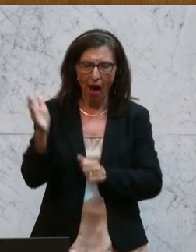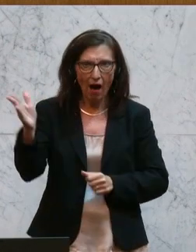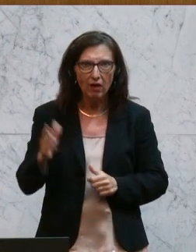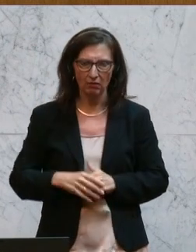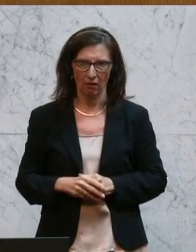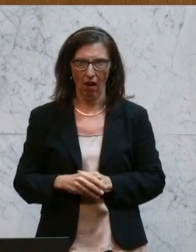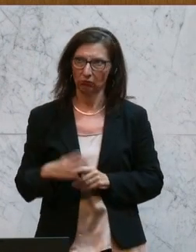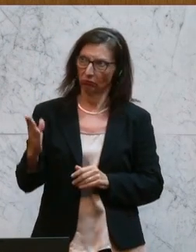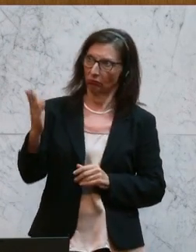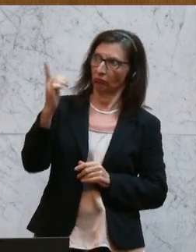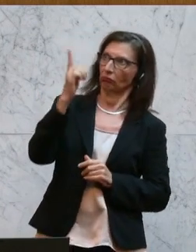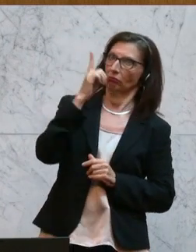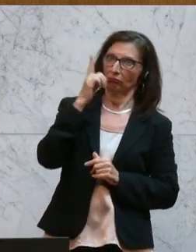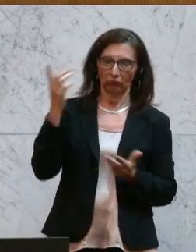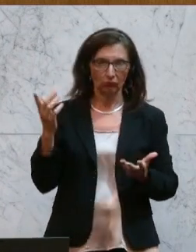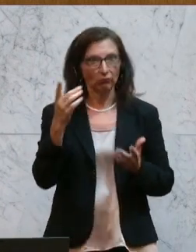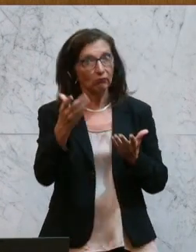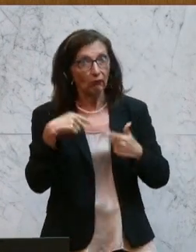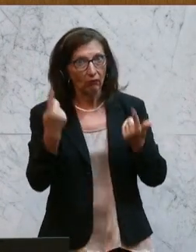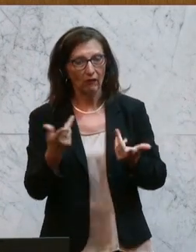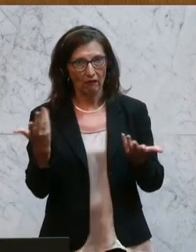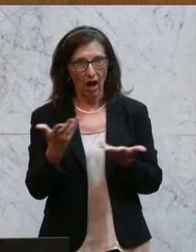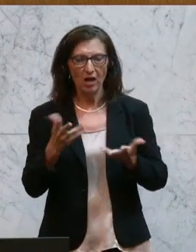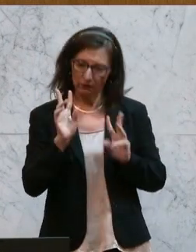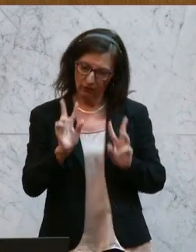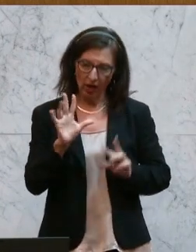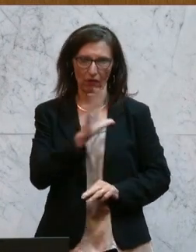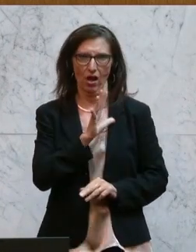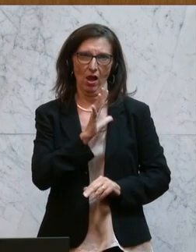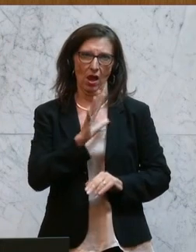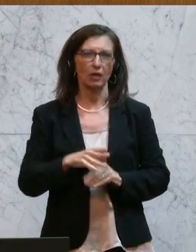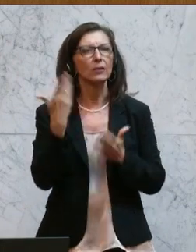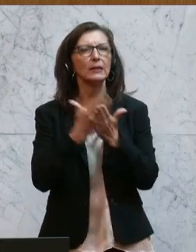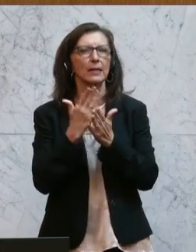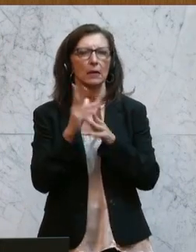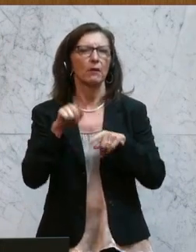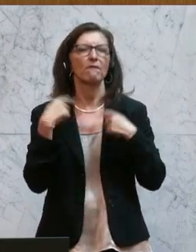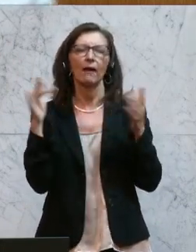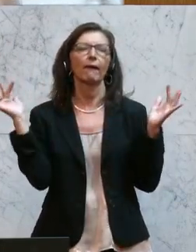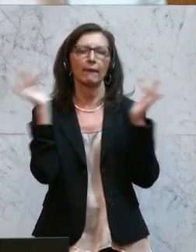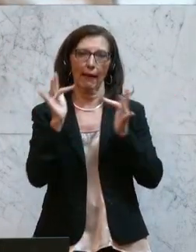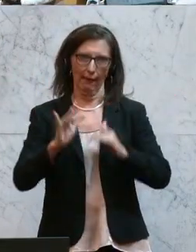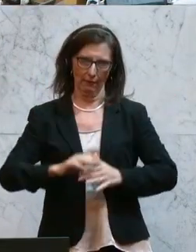Ihnen nähern, dann ist es so, dass das wirklich mehr als gefährlich ist. Und daher sind wir dagegen.